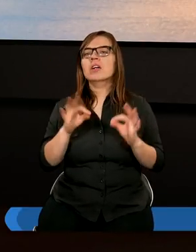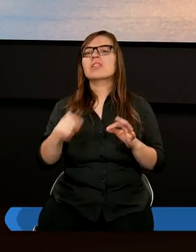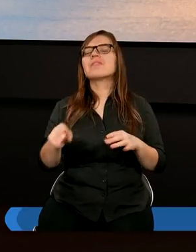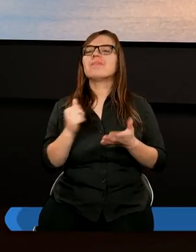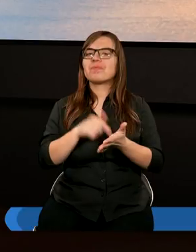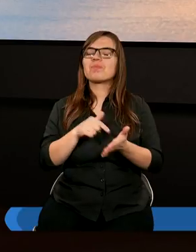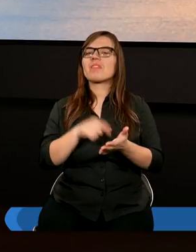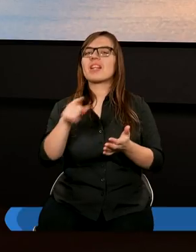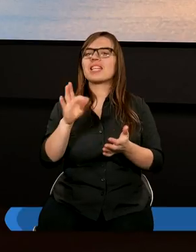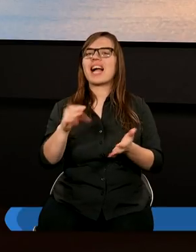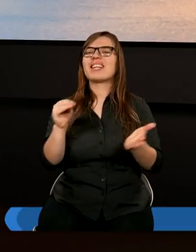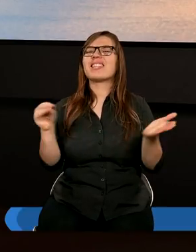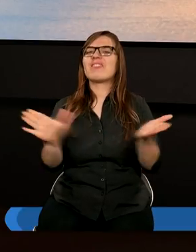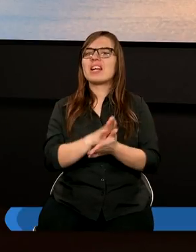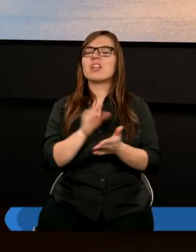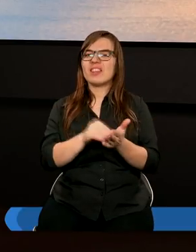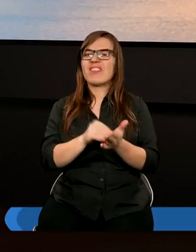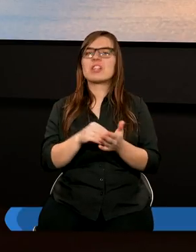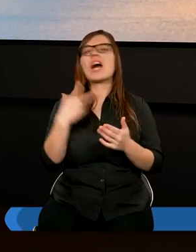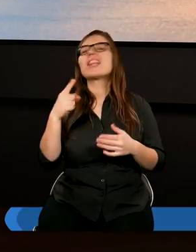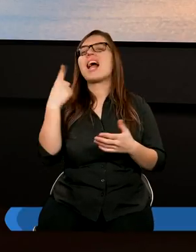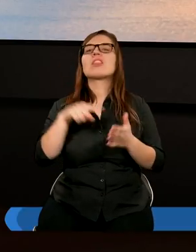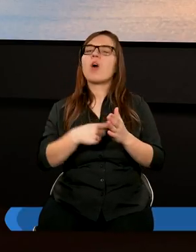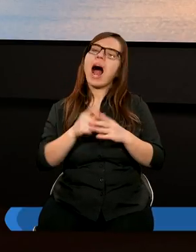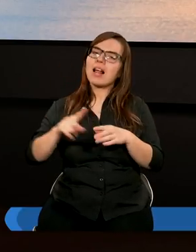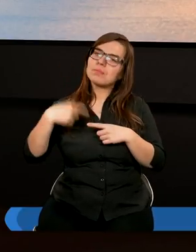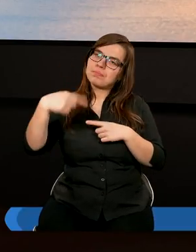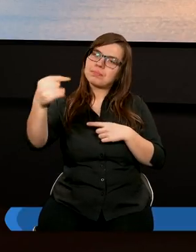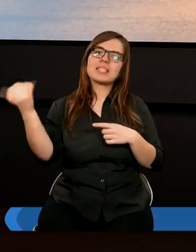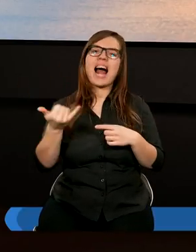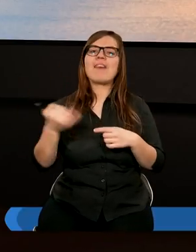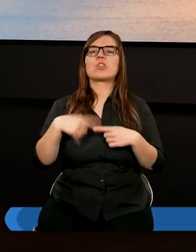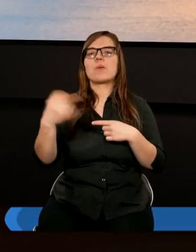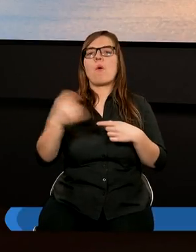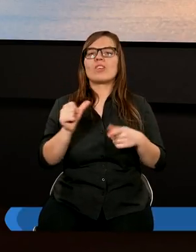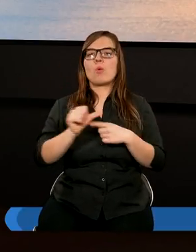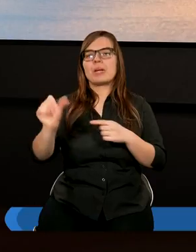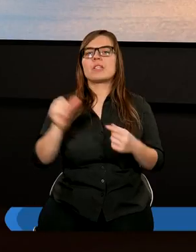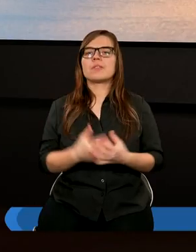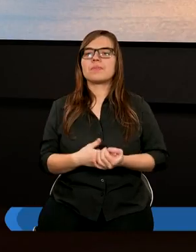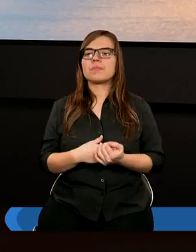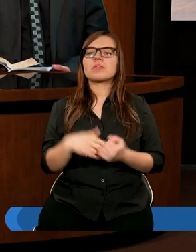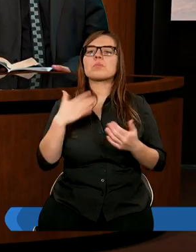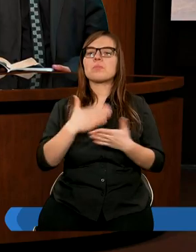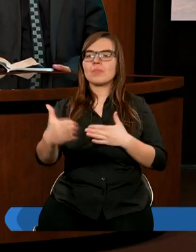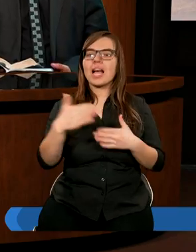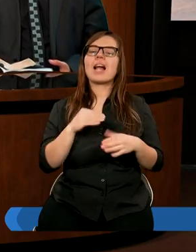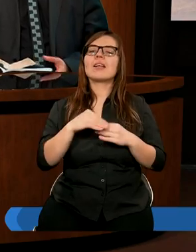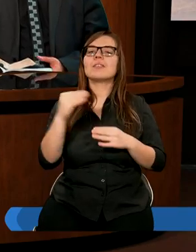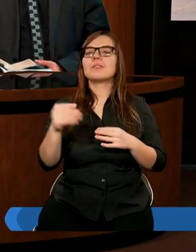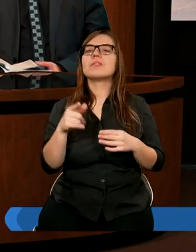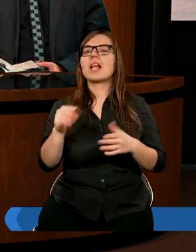I to takie ma być zwyczaj. Nie to jednorazowo, ale stale i tak wciąż. Przejdźmy dalej.